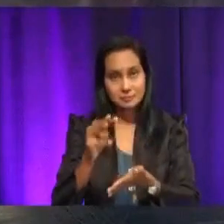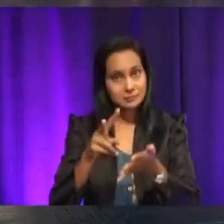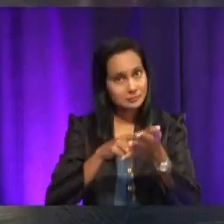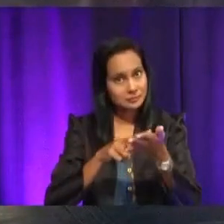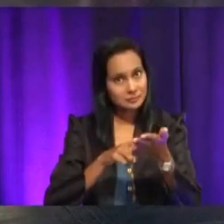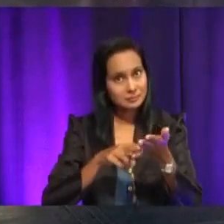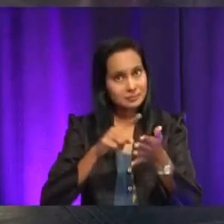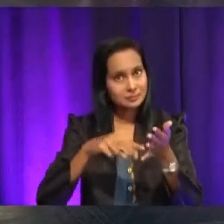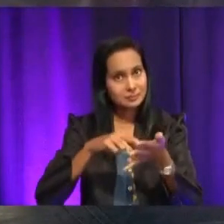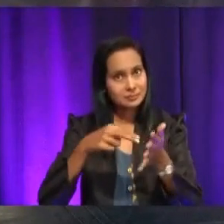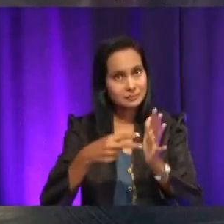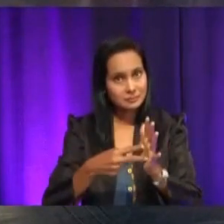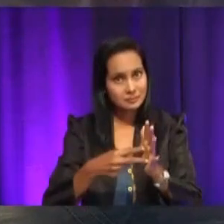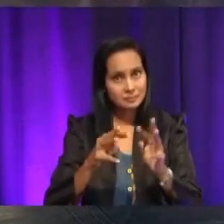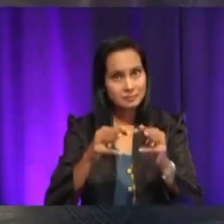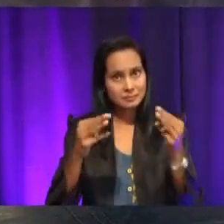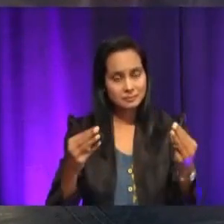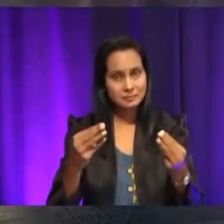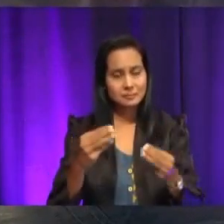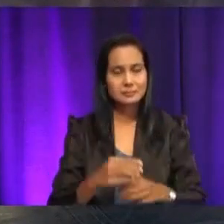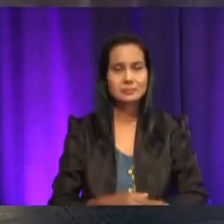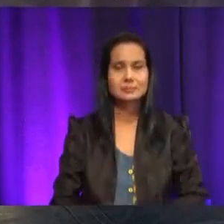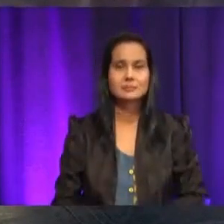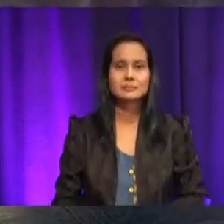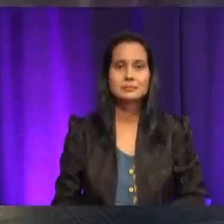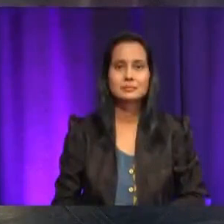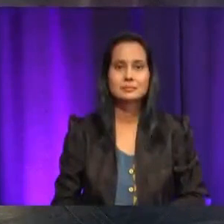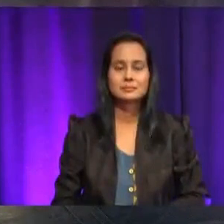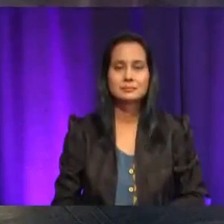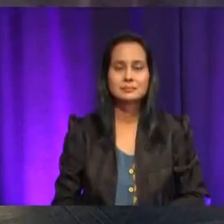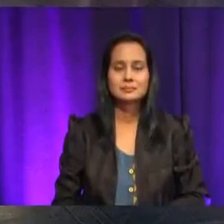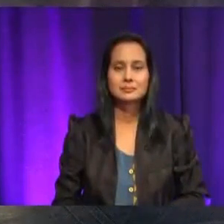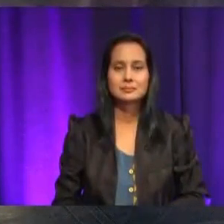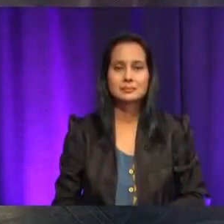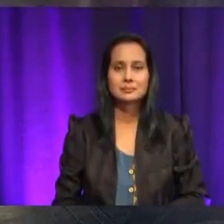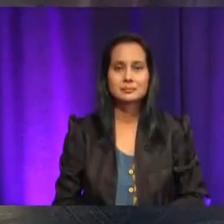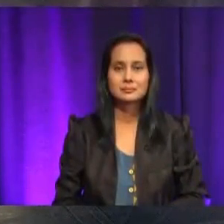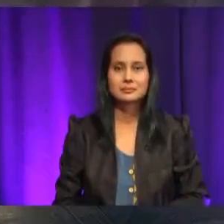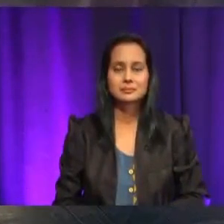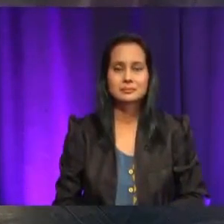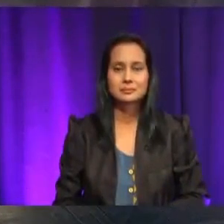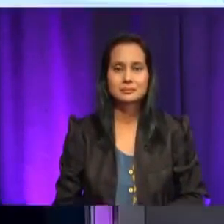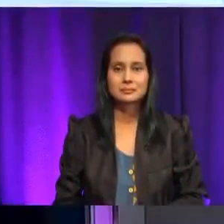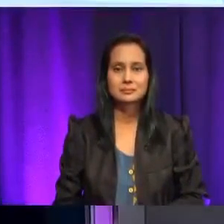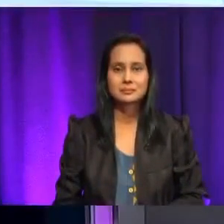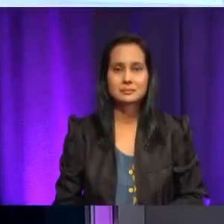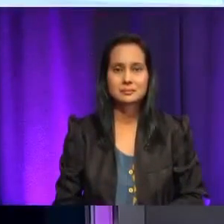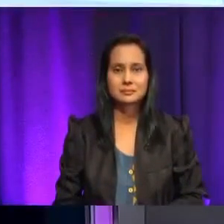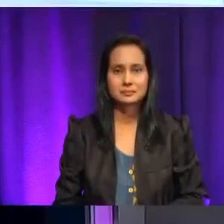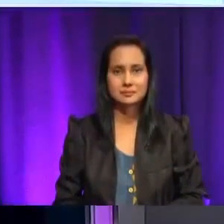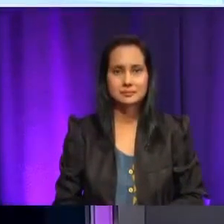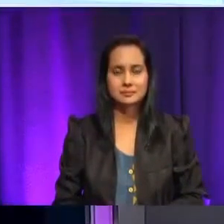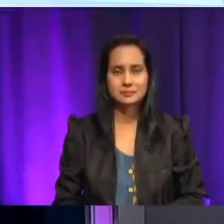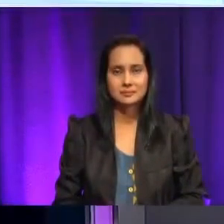maksud manual yang Cikgu akan paparkan. Wah, nampak gaya Aish dah angkat tangan tu, Cikgu. Ya, maksudnya bersemangat ni Kak Ria.